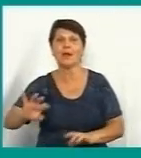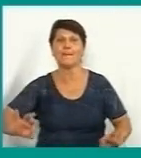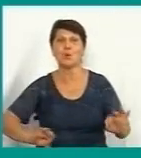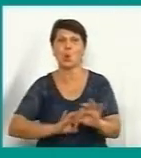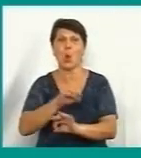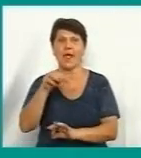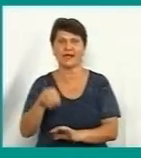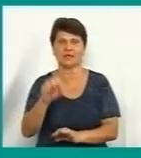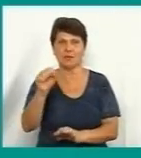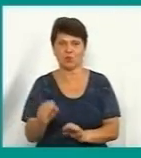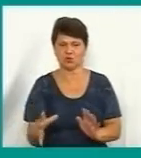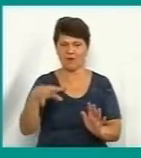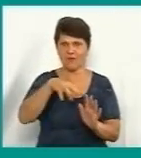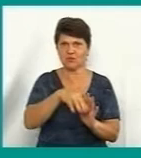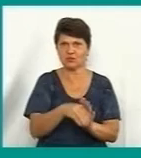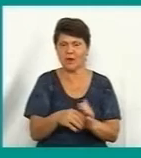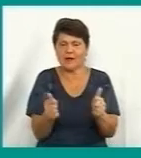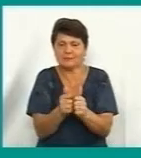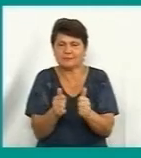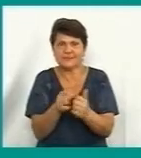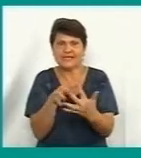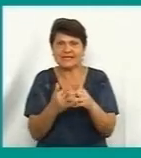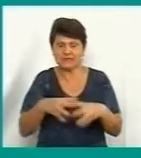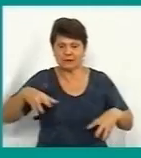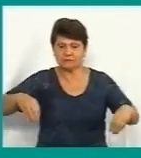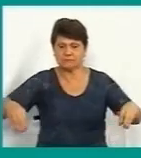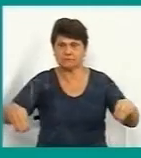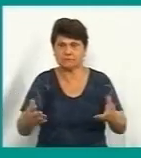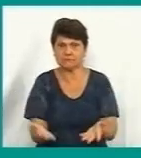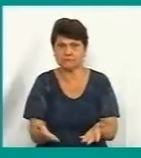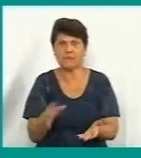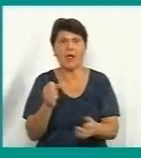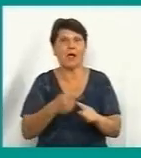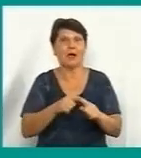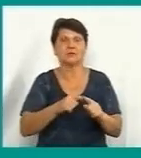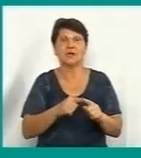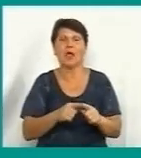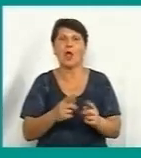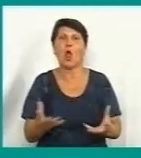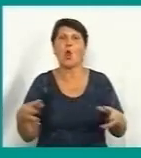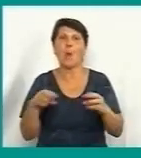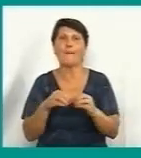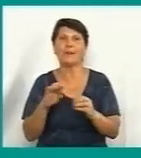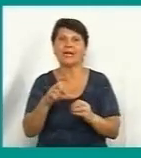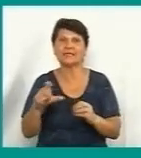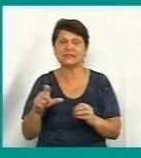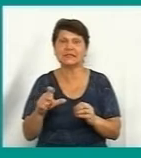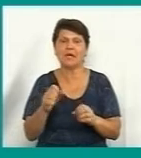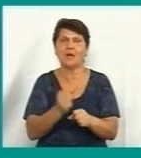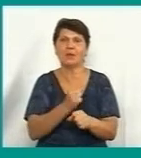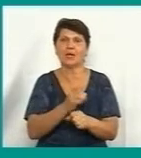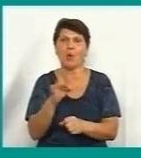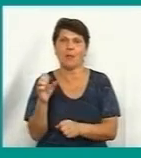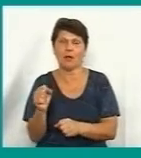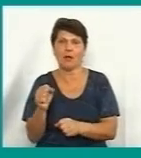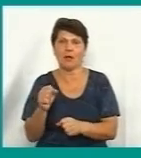в себе включати всі прилеглі території сільських рад. Тобто? Це не полігон, а комплекс по переробці і сортуванню. З навколишніх